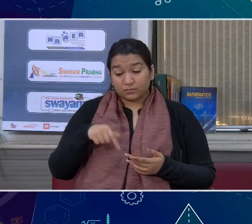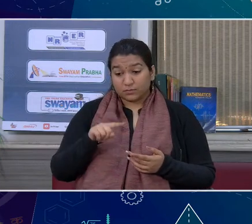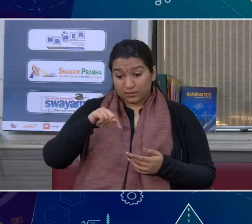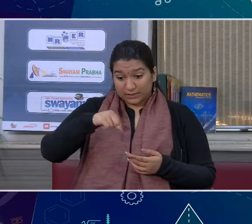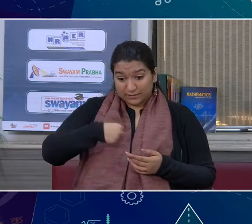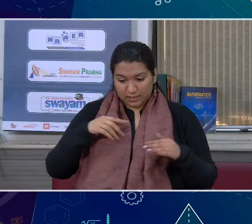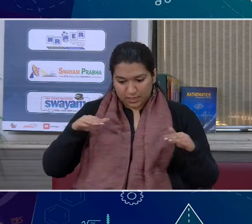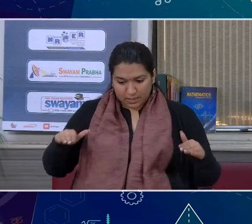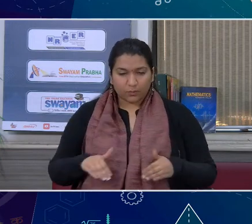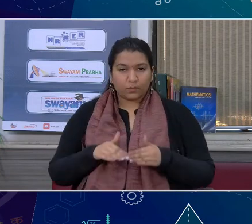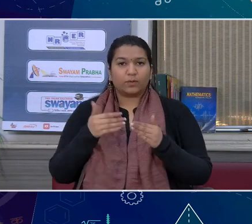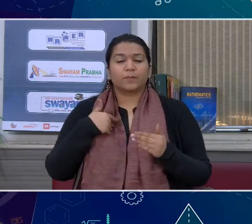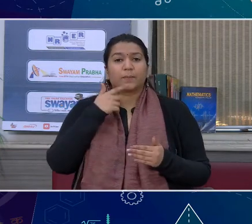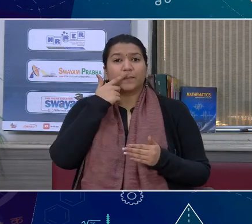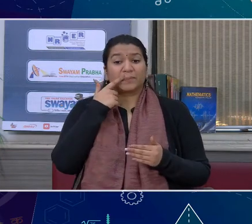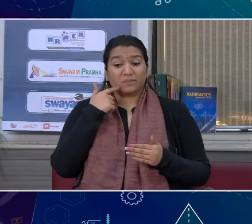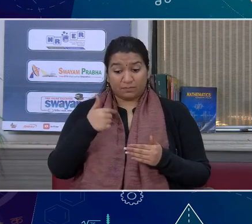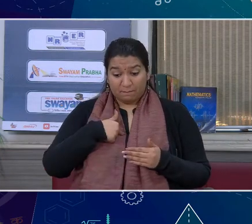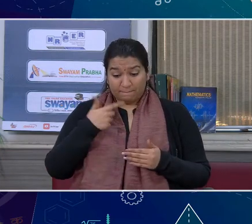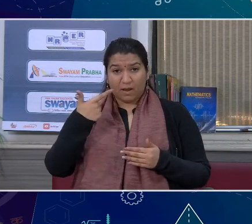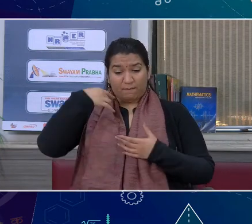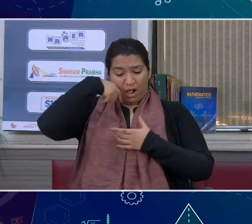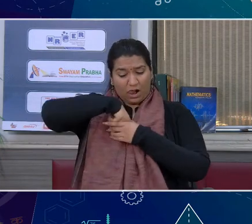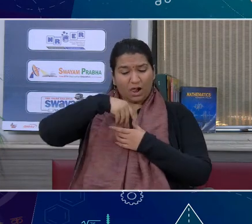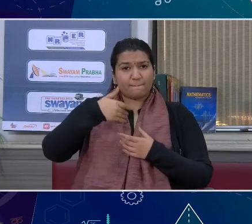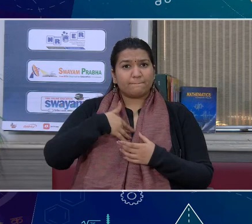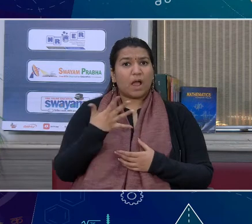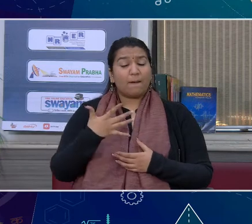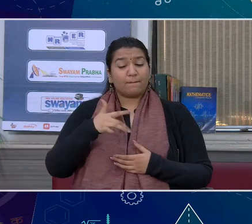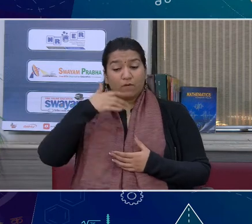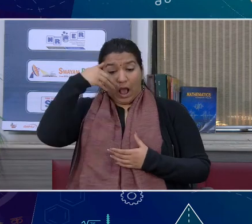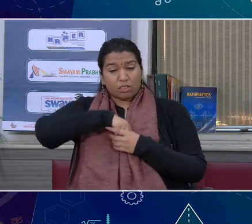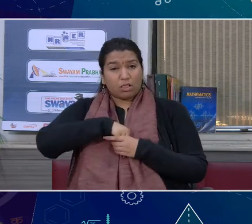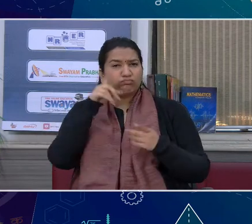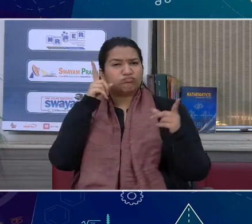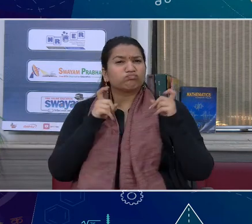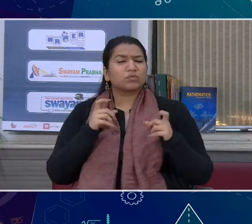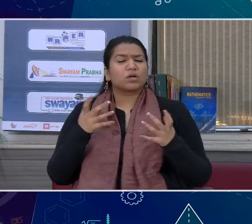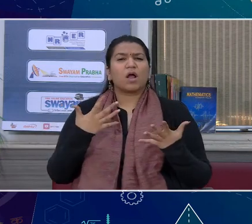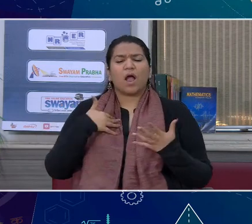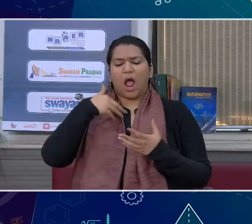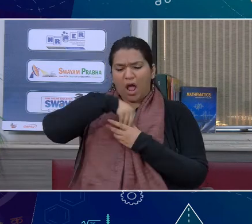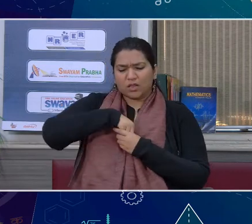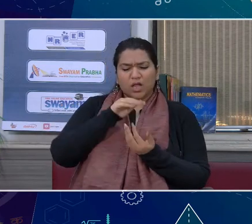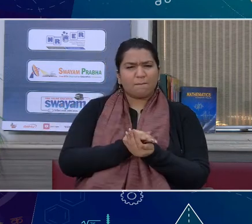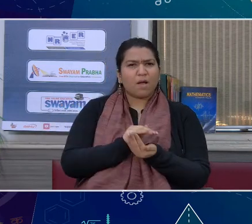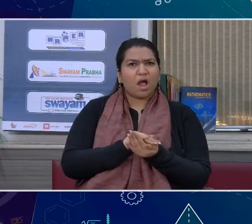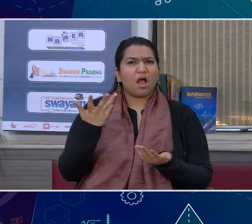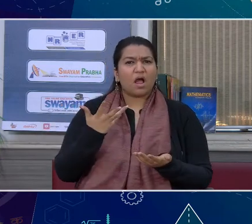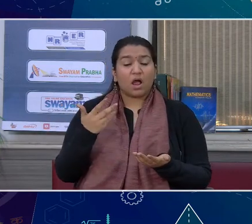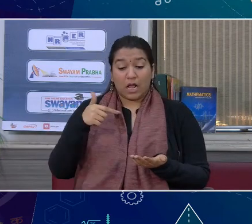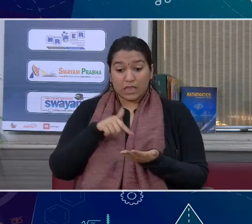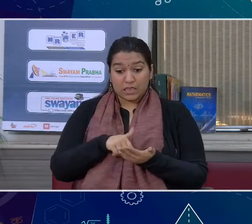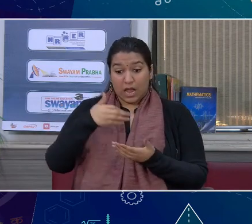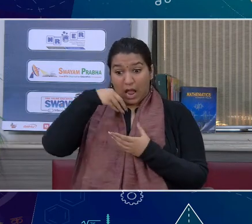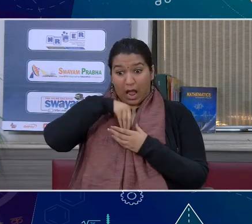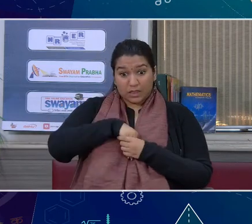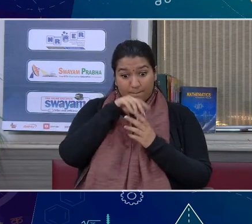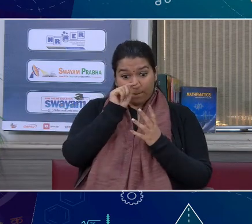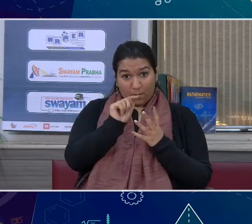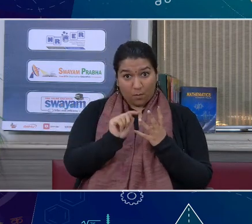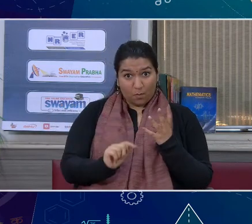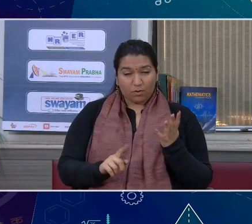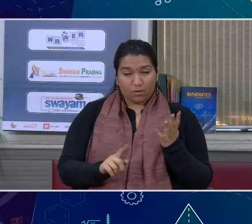आत्मपरिचे अपने आपसे है कि मैं क्या हूं मेरे अंदर के भाव क्या है मेरे अंदर क्या क्या है मैं जला हिर्दे में अगनी दहा करता हूं